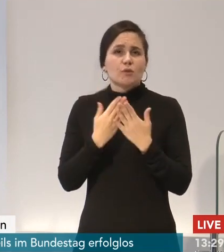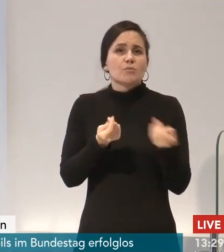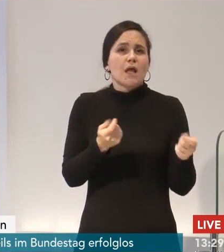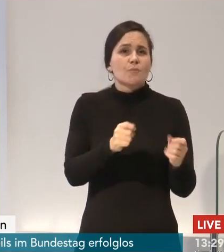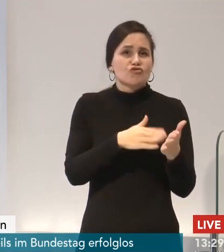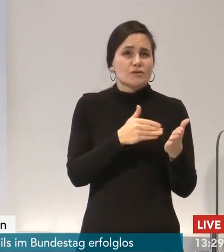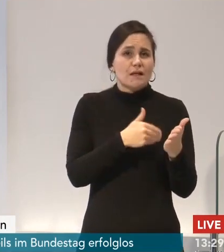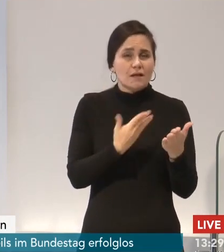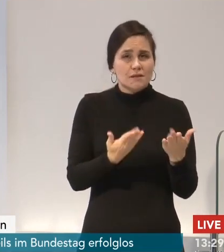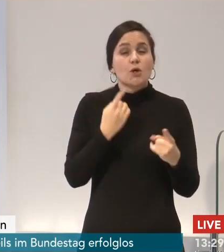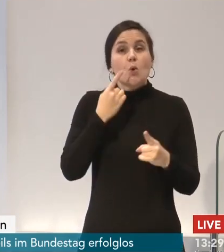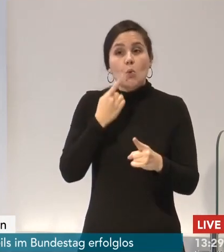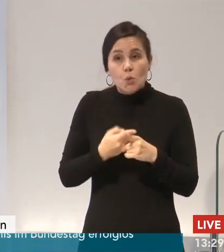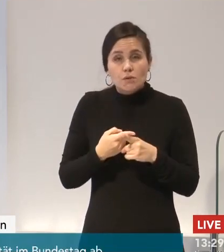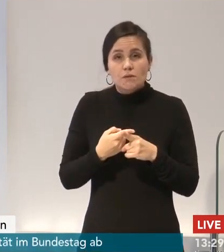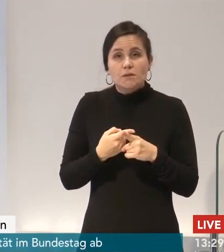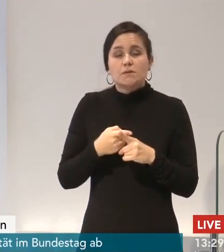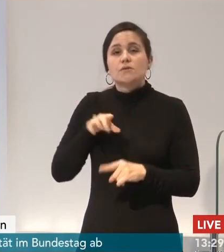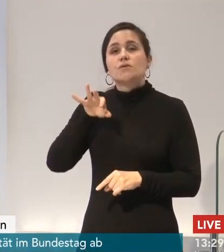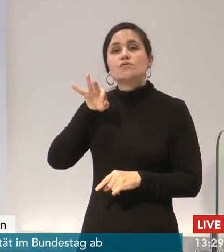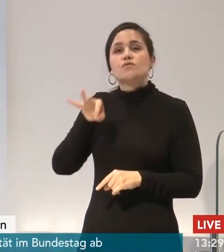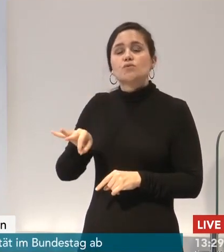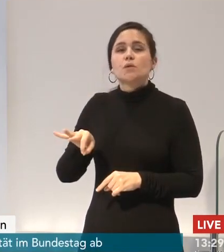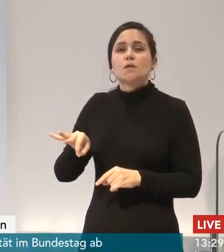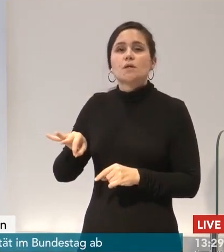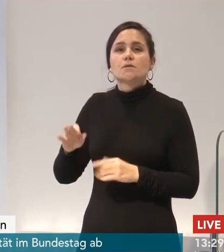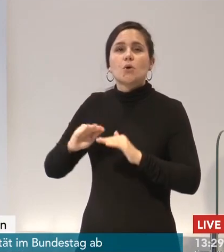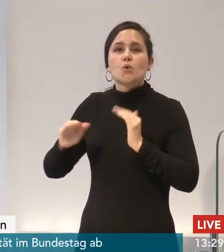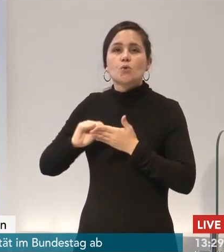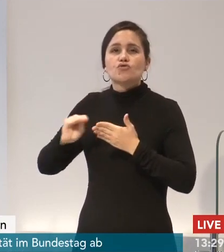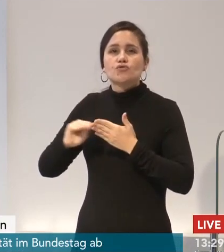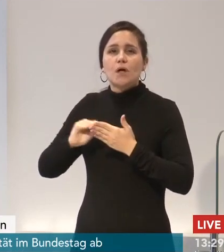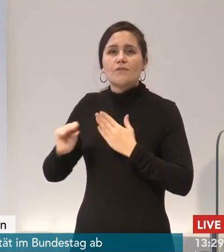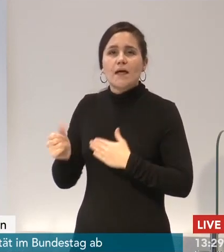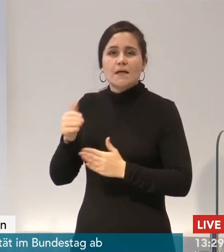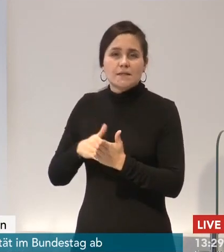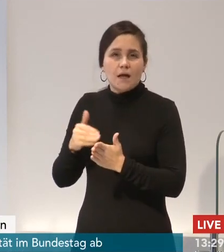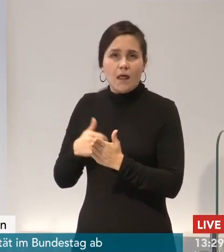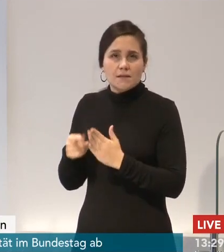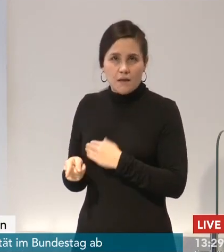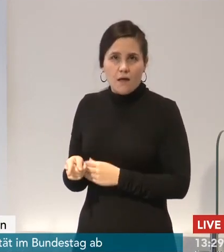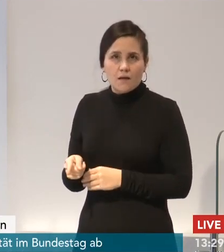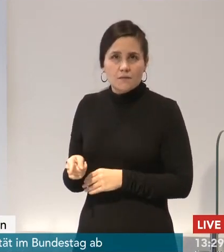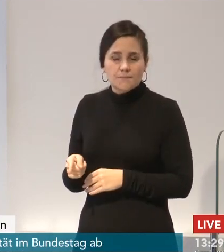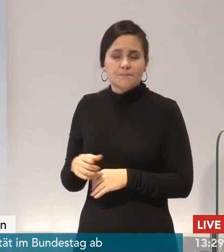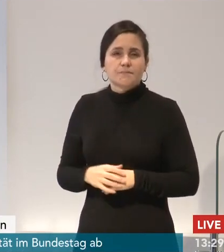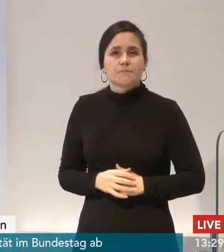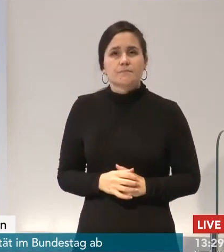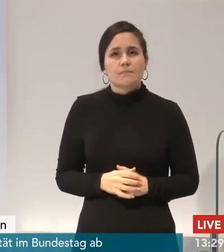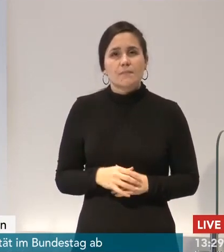einen besonderen Blick auf die jüngsten Schülerinnen und Schüler richten, also die Grundschulklassen wie auch die